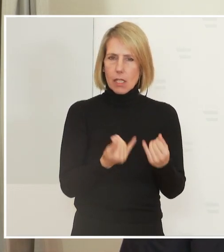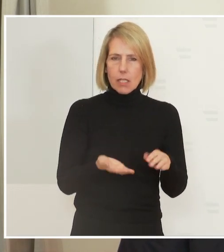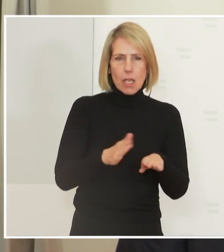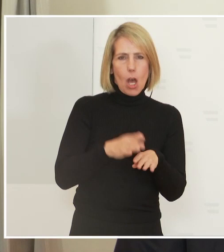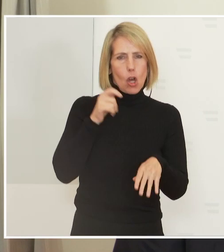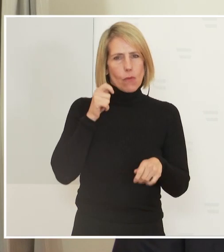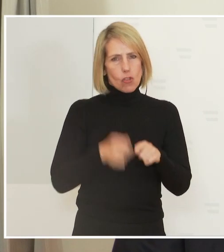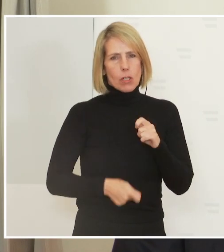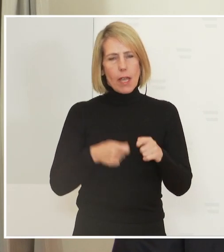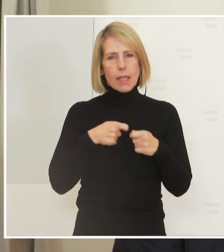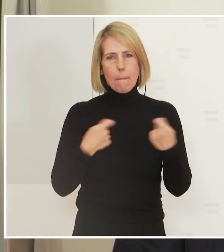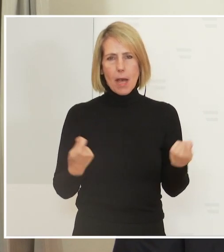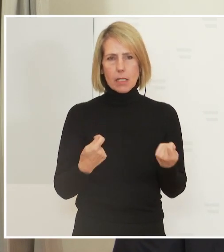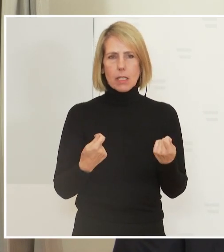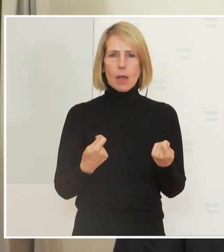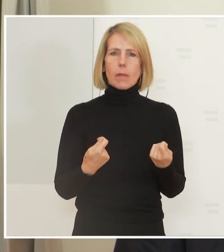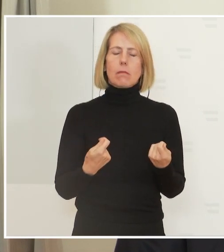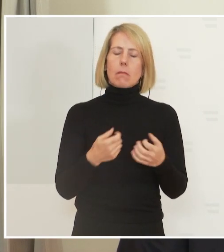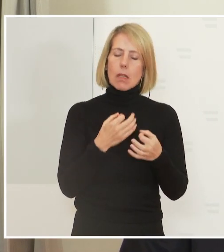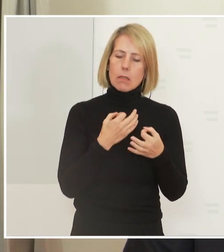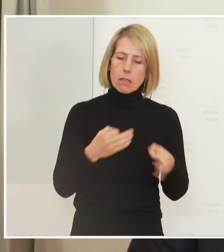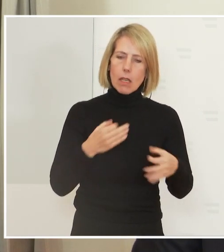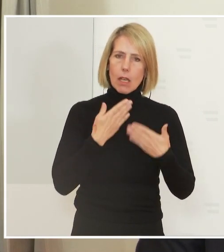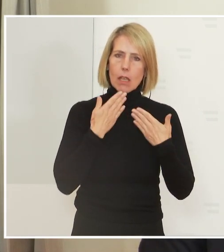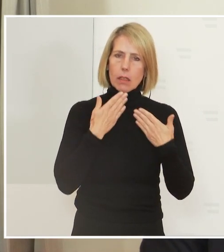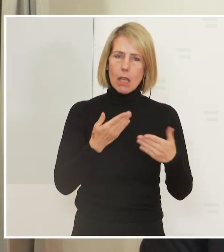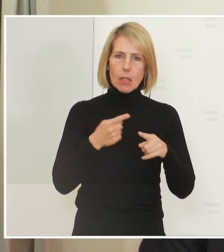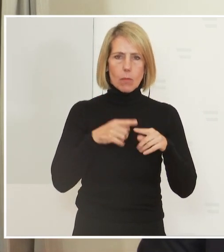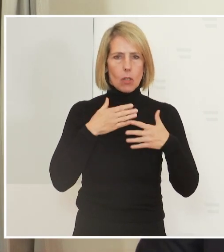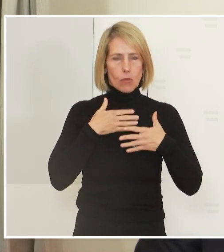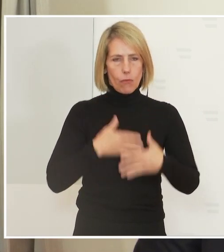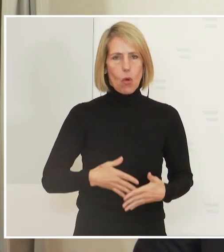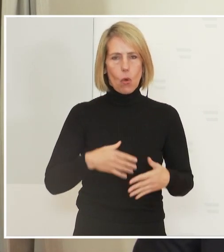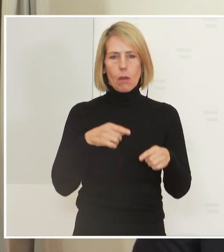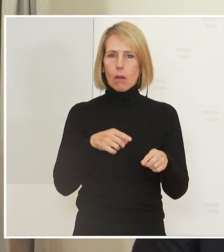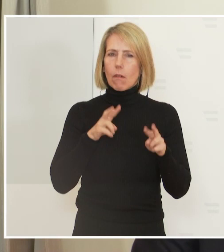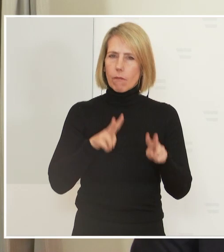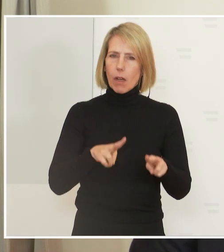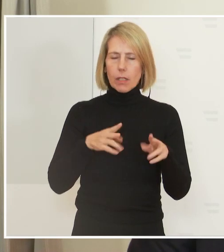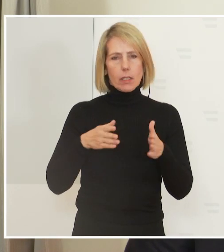außerordentlich, weil wir davon überzeugt sind, dass sie ein Schritt in die richtige Richtung sind.